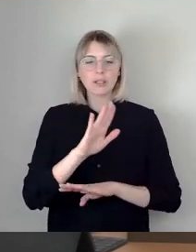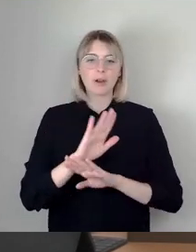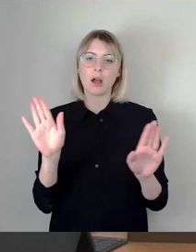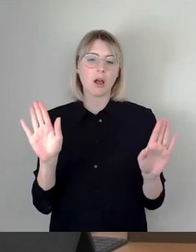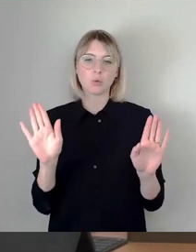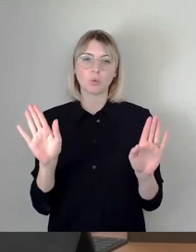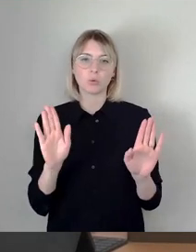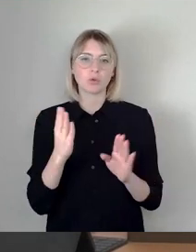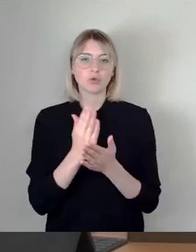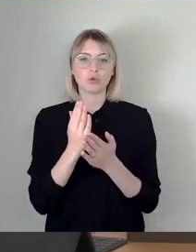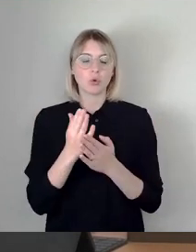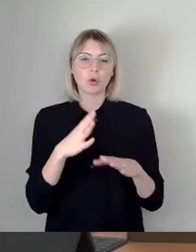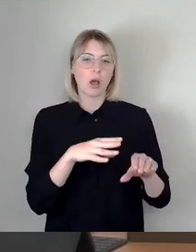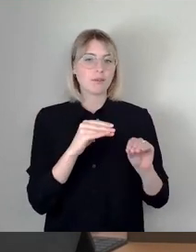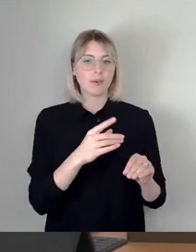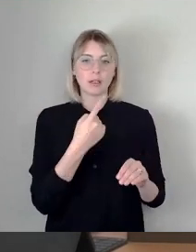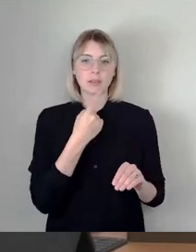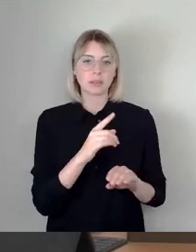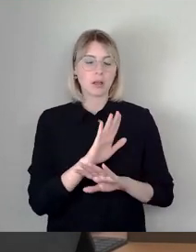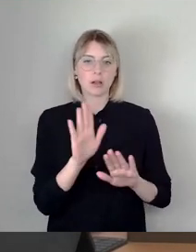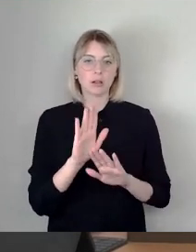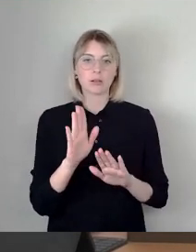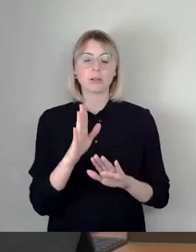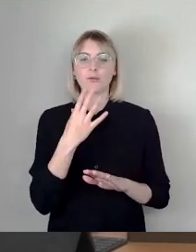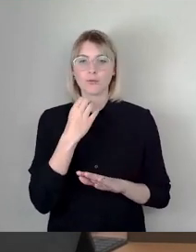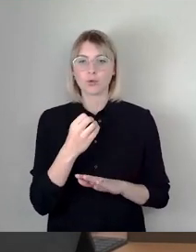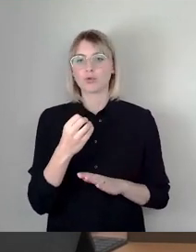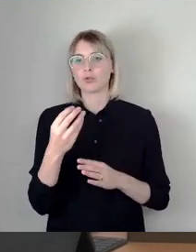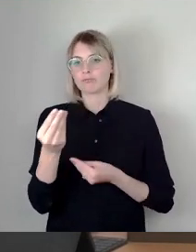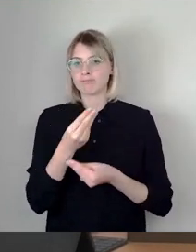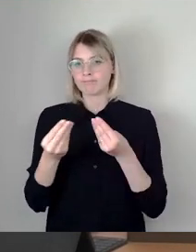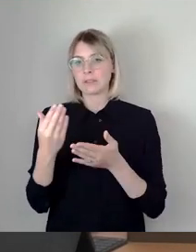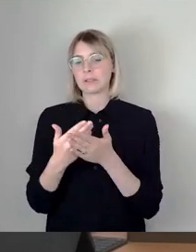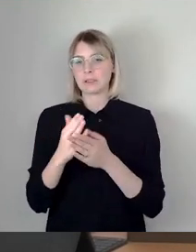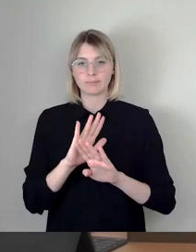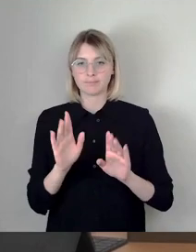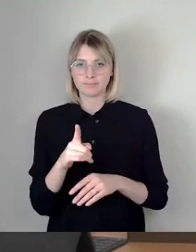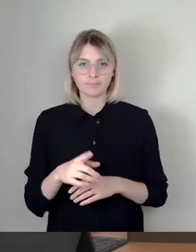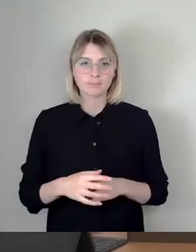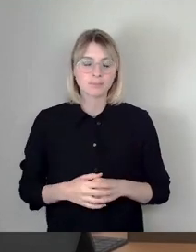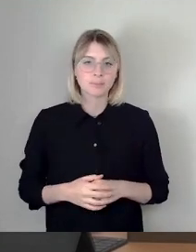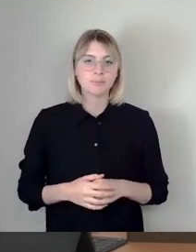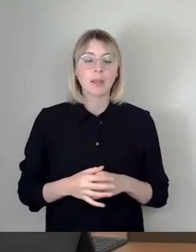Eingangsgesellschaft gehabt, da ist Redebedarf angepisiert worden. So, damit sind wir beim Tagesordnungspunkt 6.